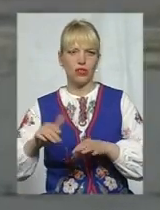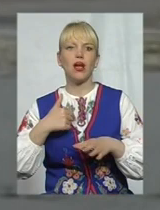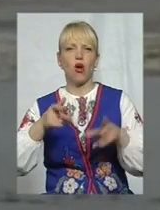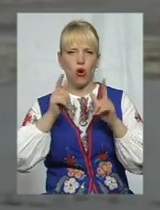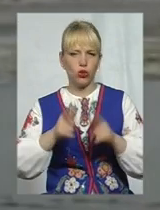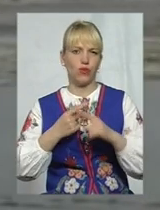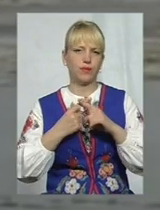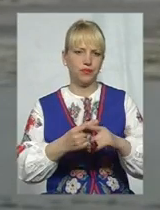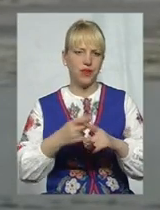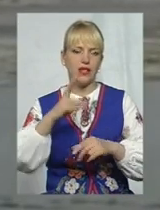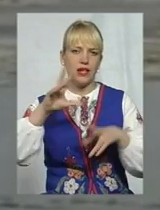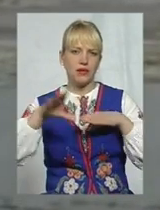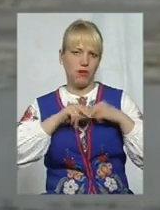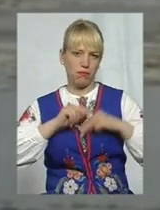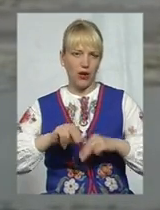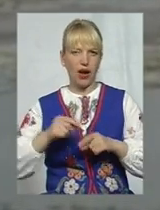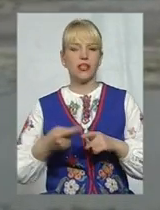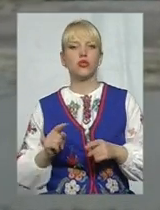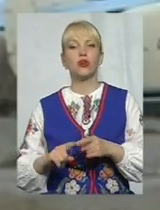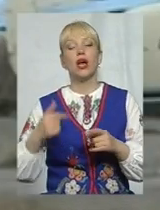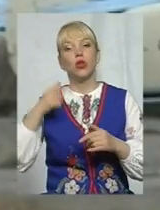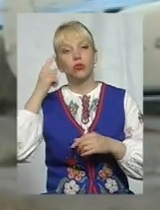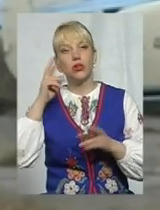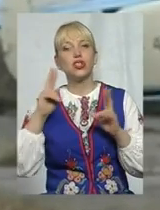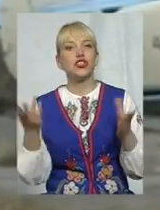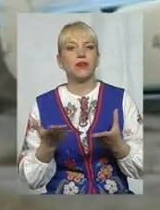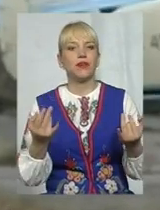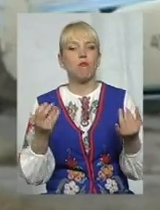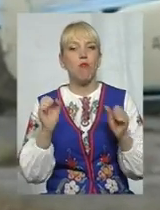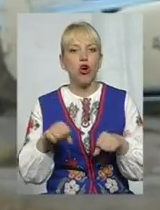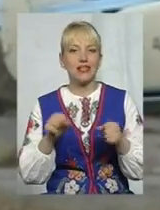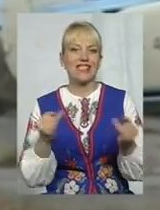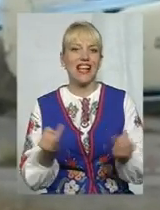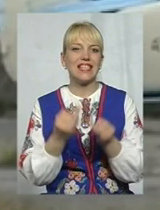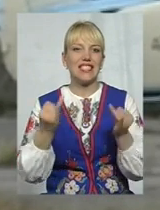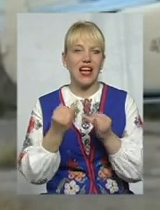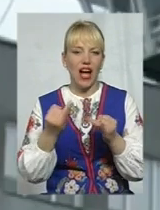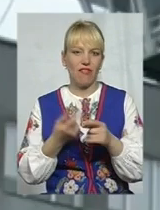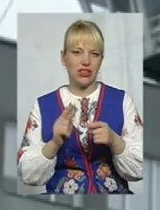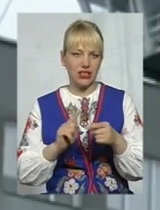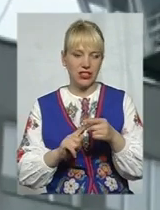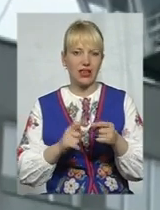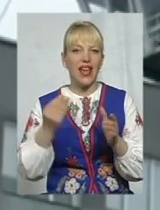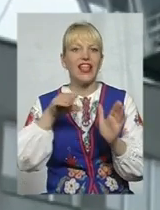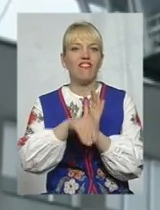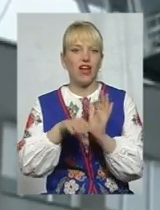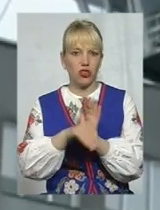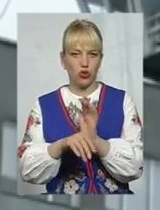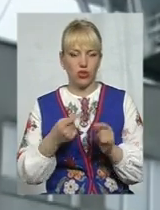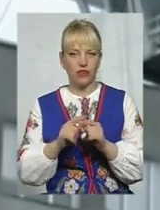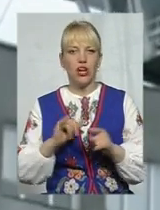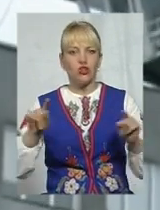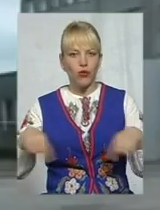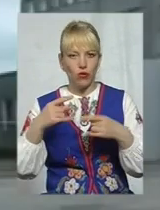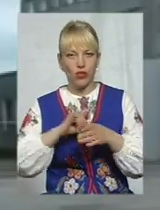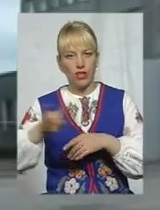Хмельницька обласна рада міркує, чим зацікавити потенційних інвесторів та де взяти гроші на ліцензію для відновлення польотів. А унікальні фахівці